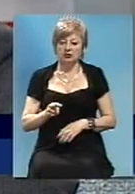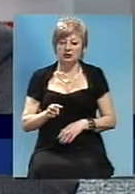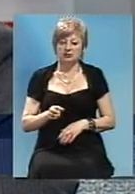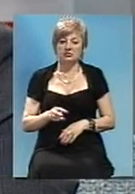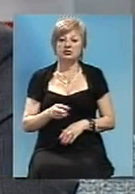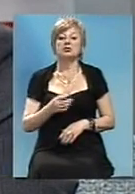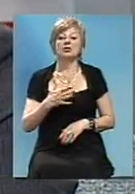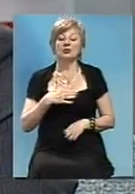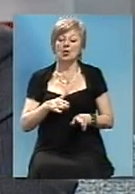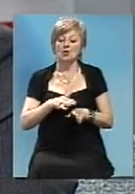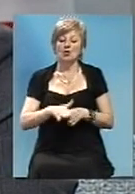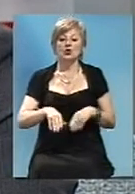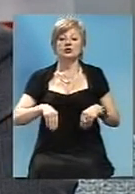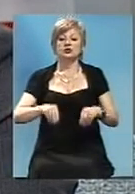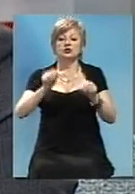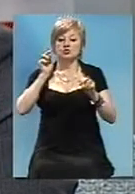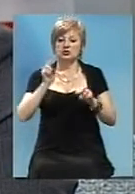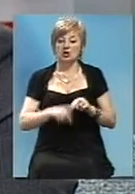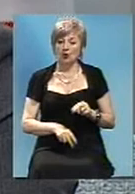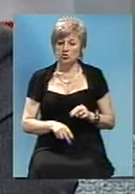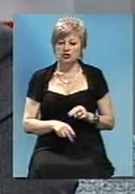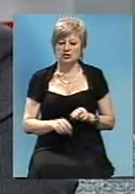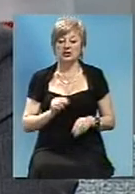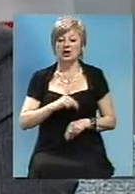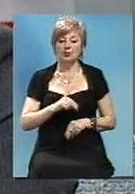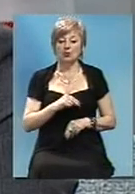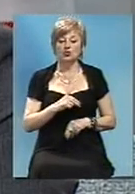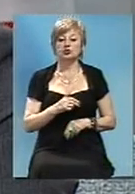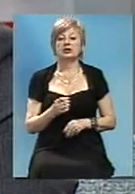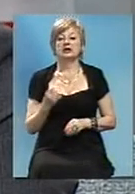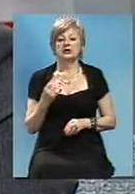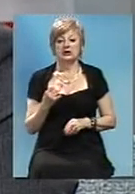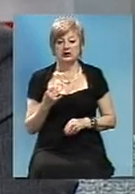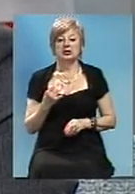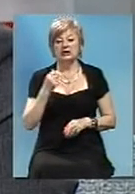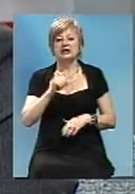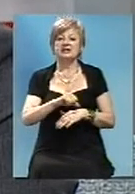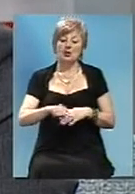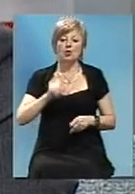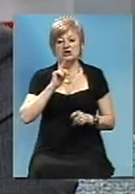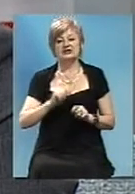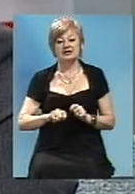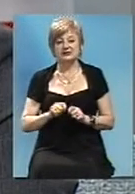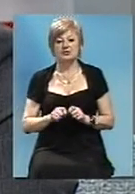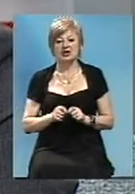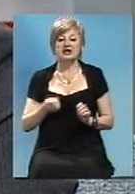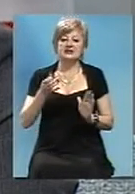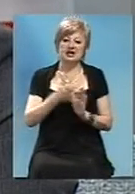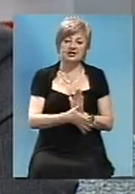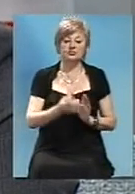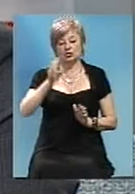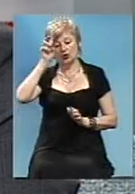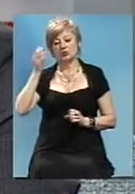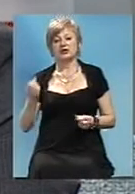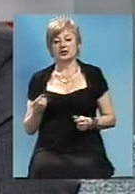полностью закончили, виконали роботи і таможенний эксперимент і господарський